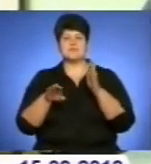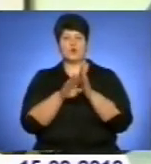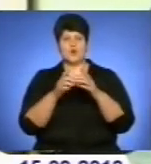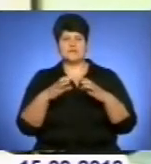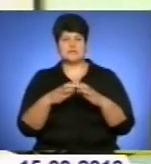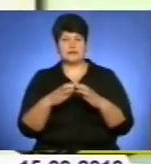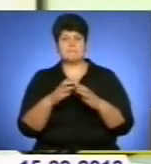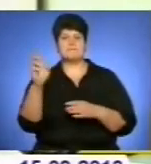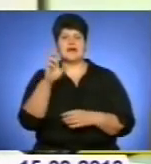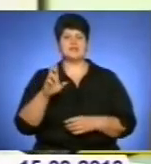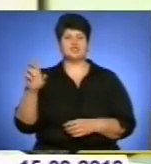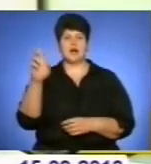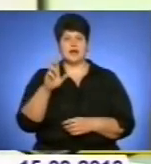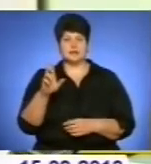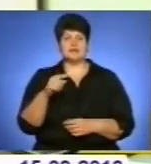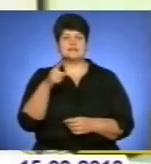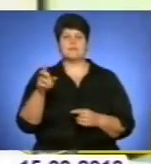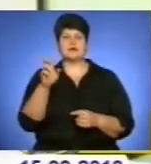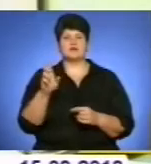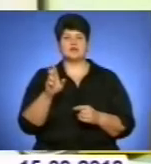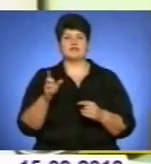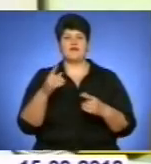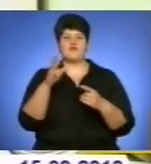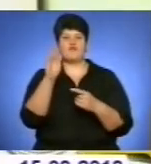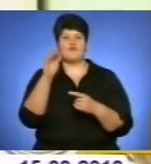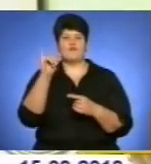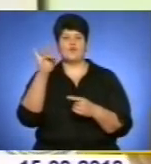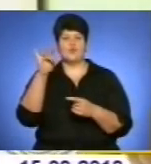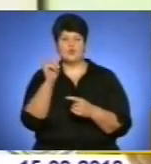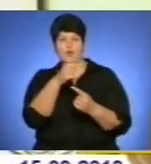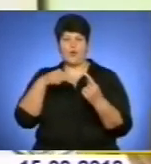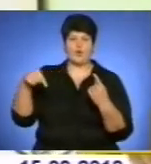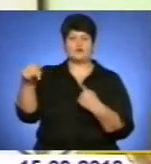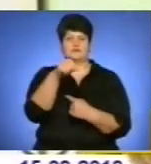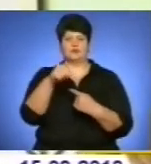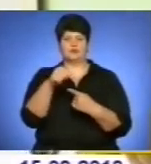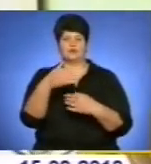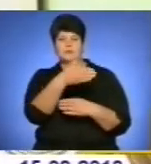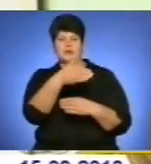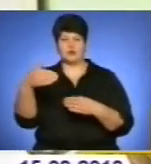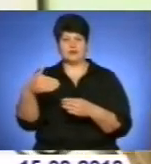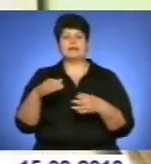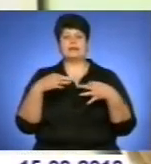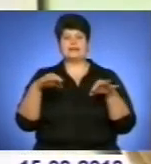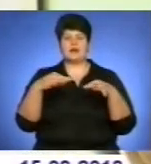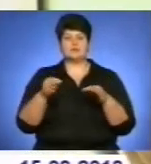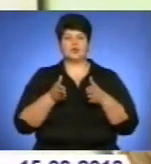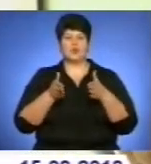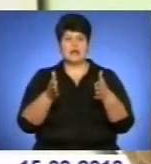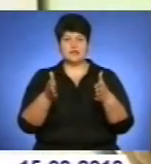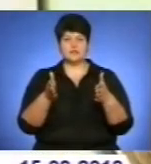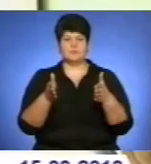місцях, зокрема у селі Хмелівка, Теребовлянського району і на Збарашчині. Задійно шість одиниць техніки, 30 рятувальників.